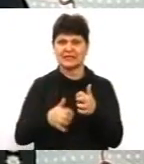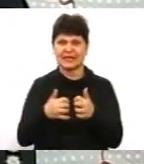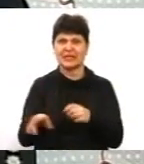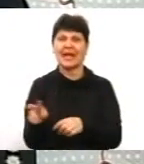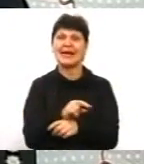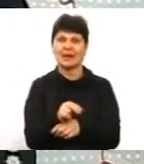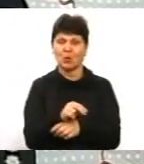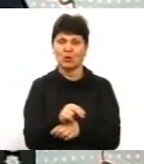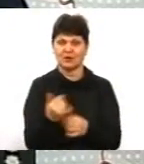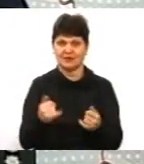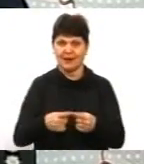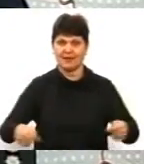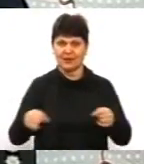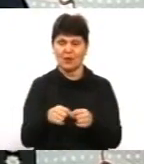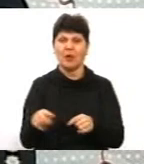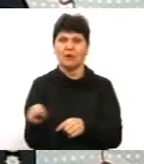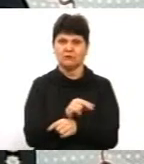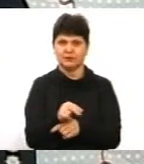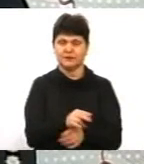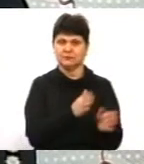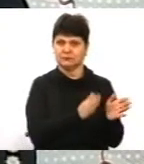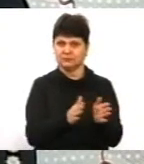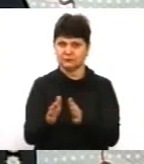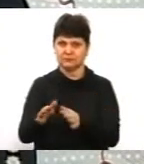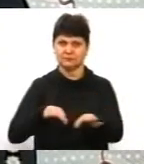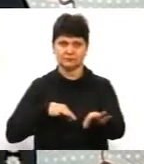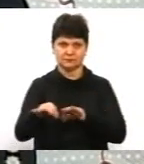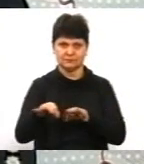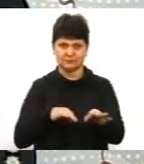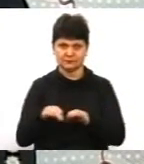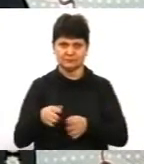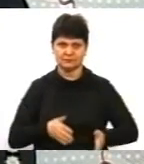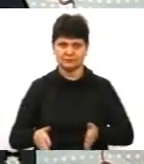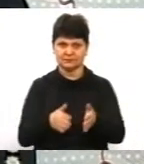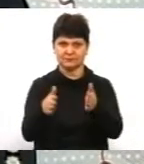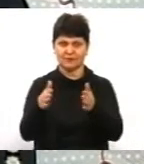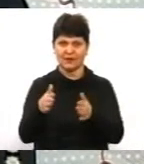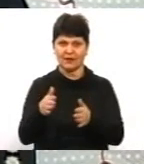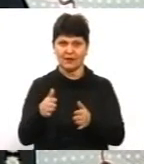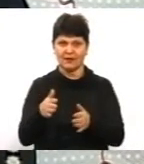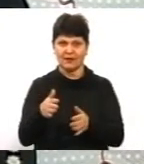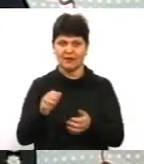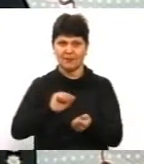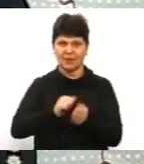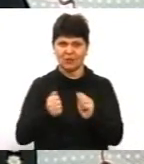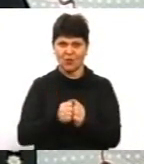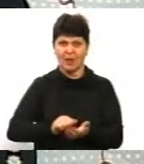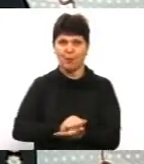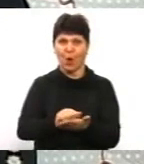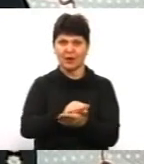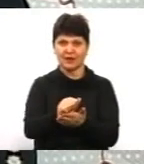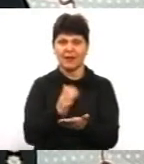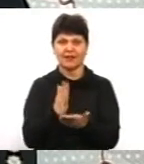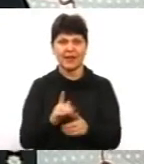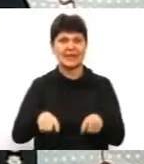Даний ділянок проведено в належний експлуатаційний стан вуличної шляхової мережі, зокрема асфальтобетонне покриття. Вона дає змогу